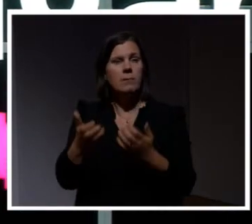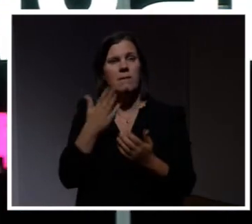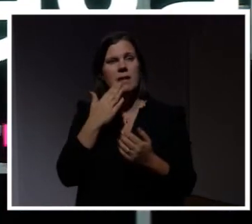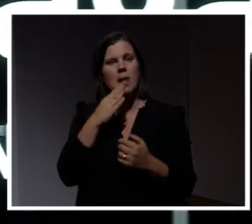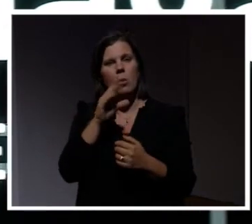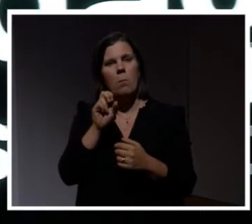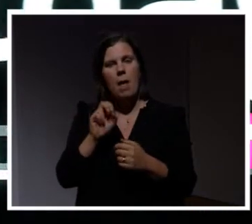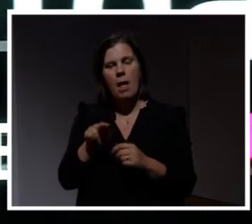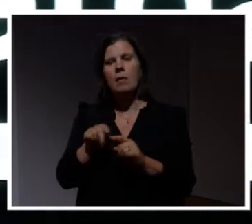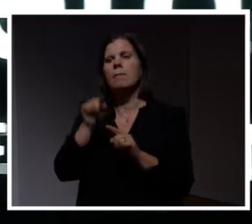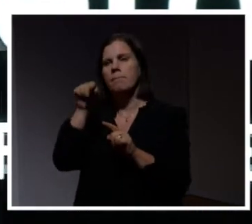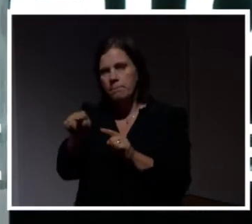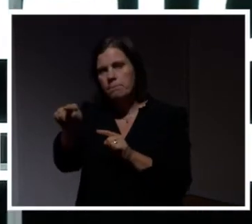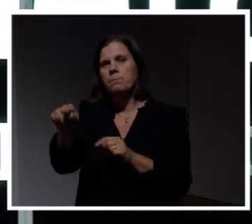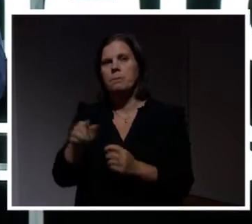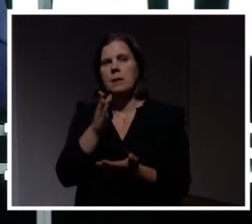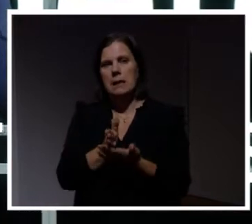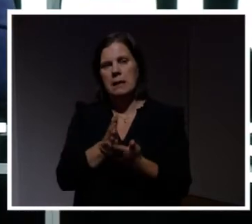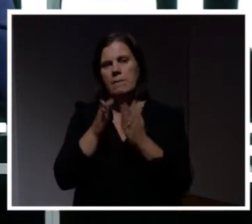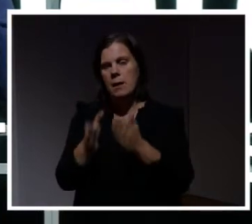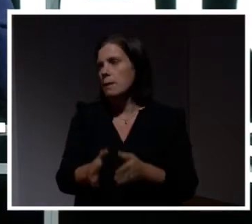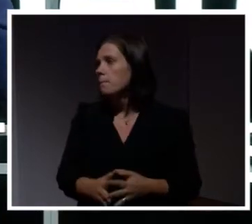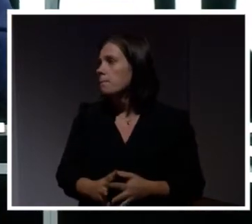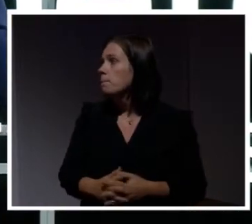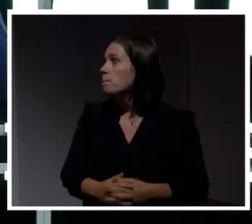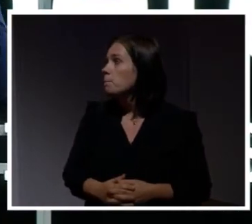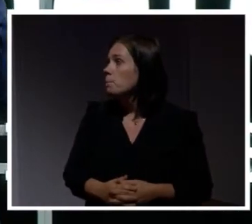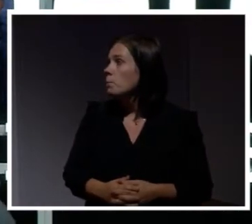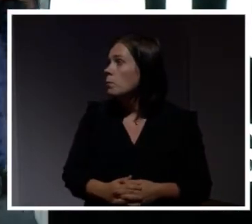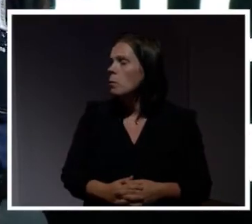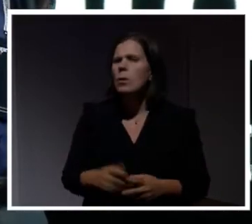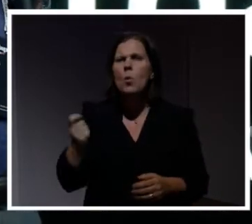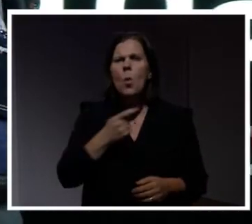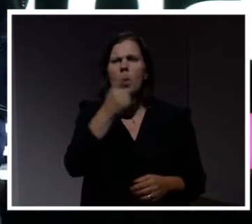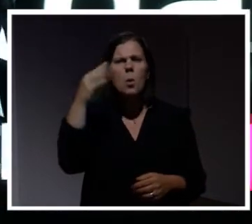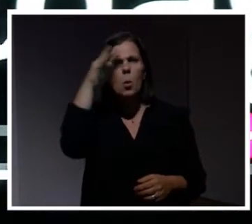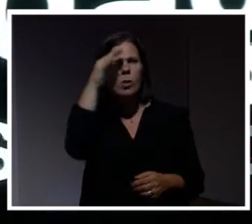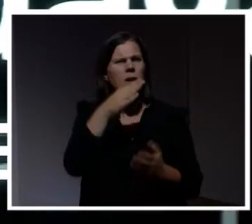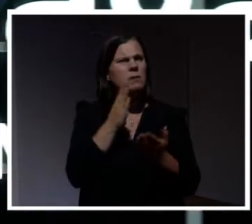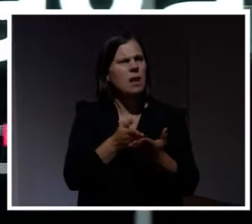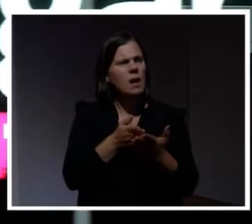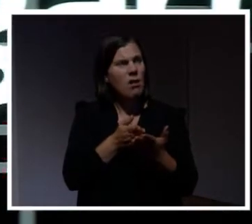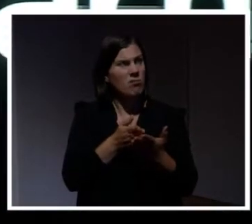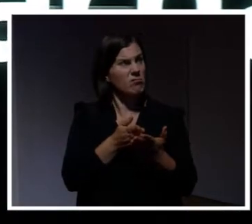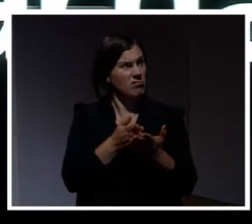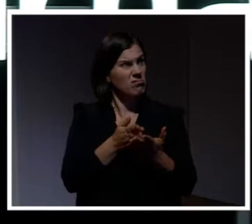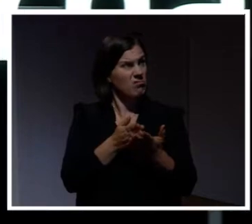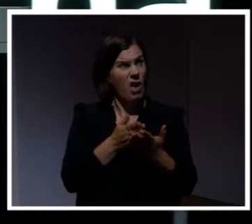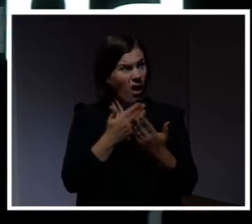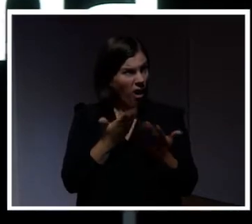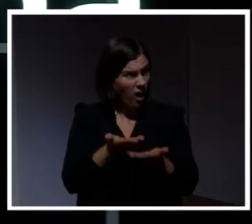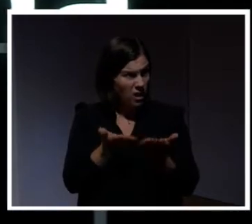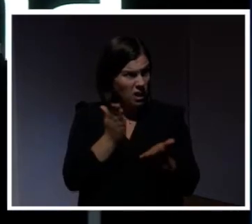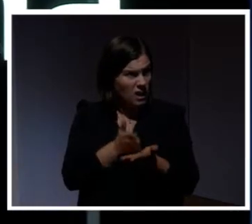det är och gå dit därigenom. Vänd av ordning undrar säkert nu, ja men är det här inte